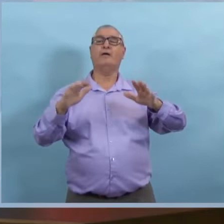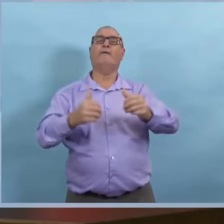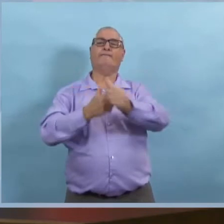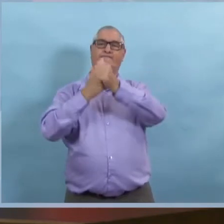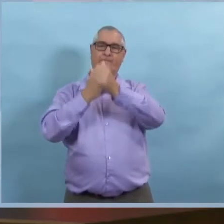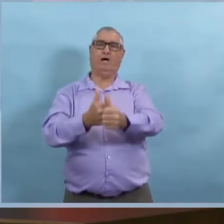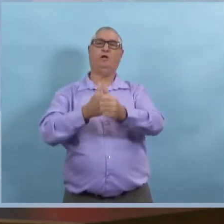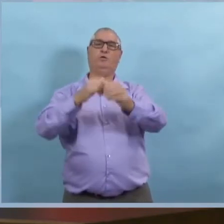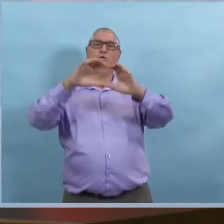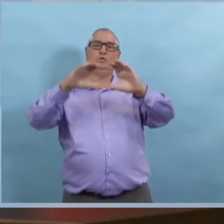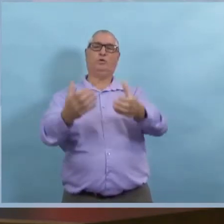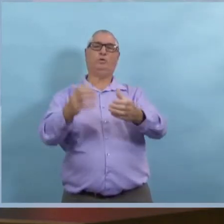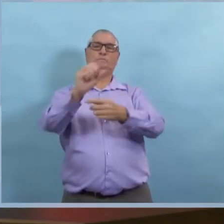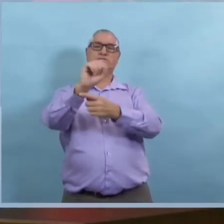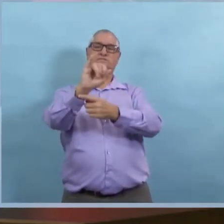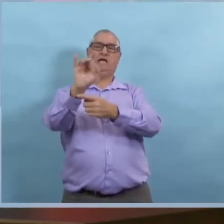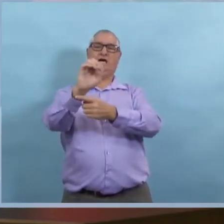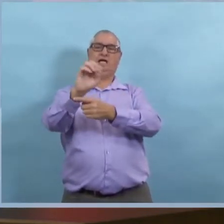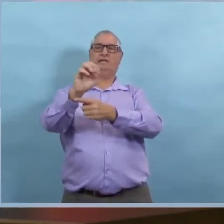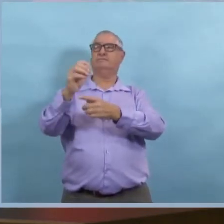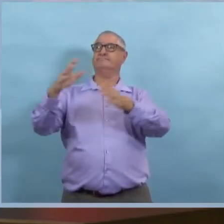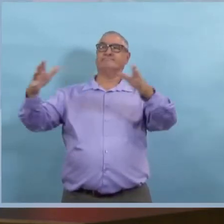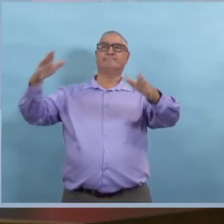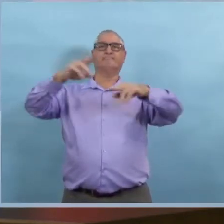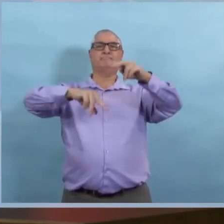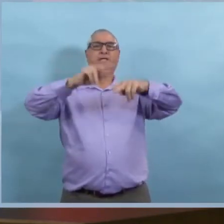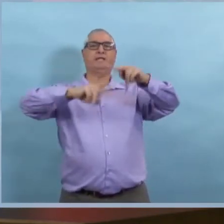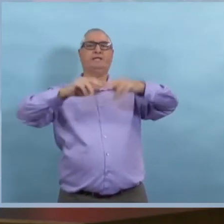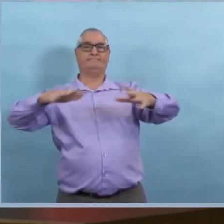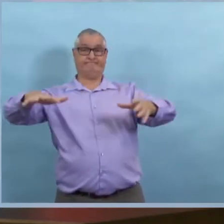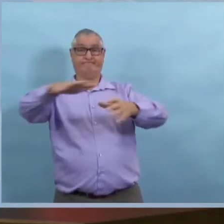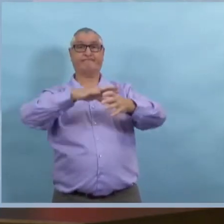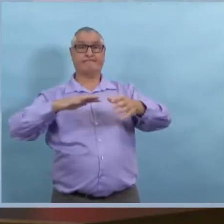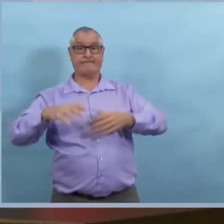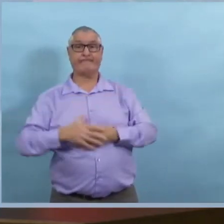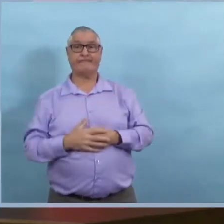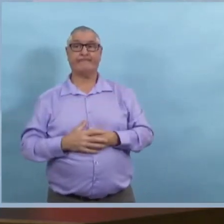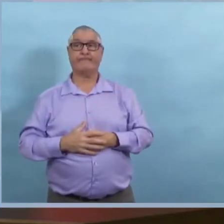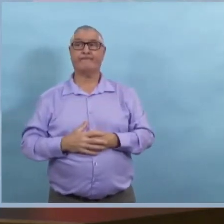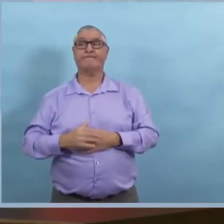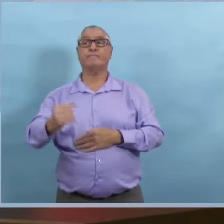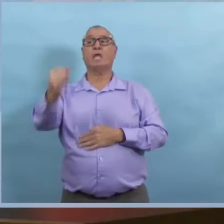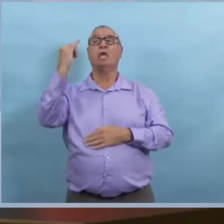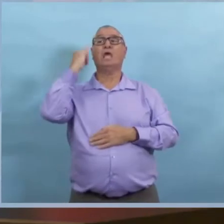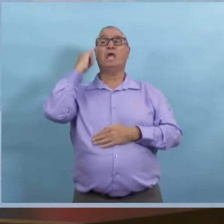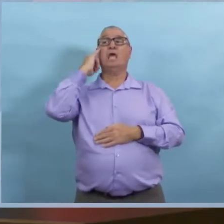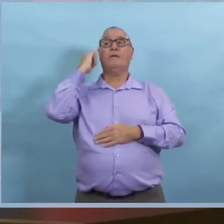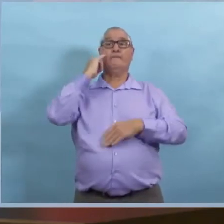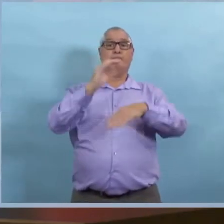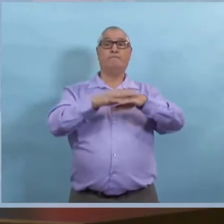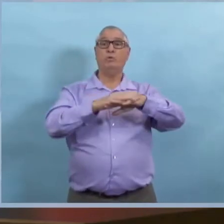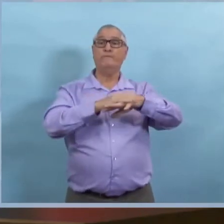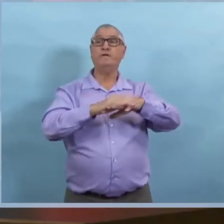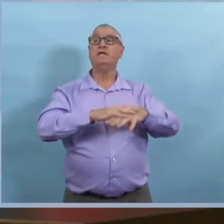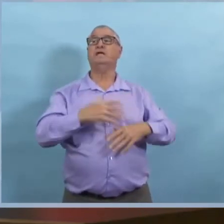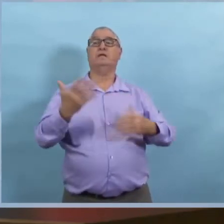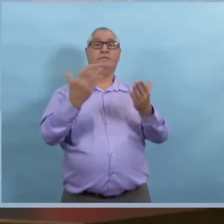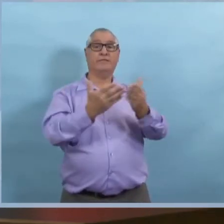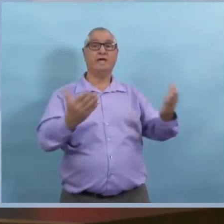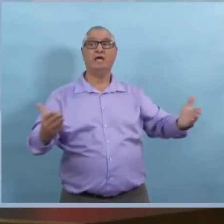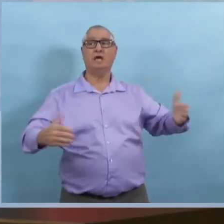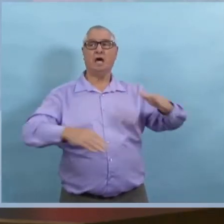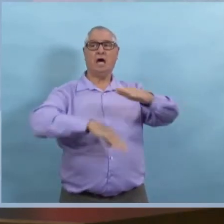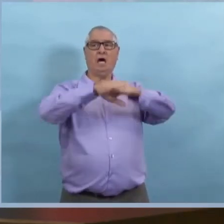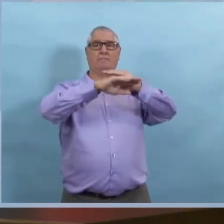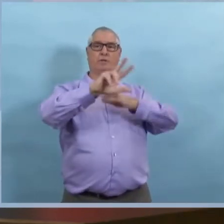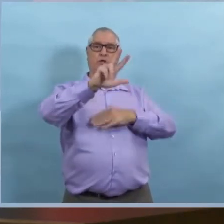exemple, ça va être limité à 5 personnes seulement. Donc, lorsqu'on parle des activités régulières d'un établissement, c'est 30 %. Mais tout